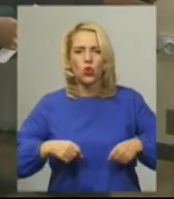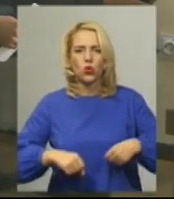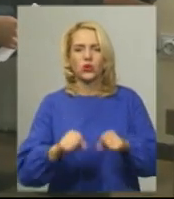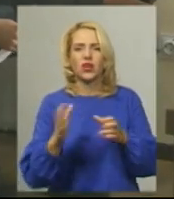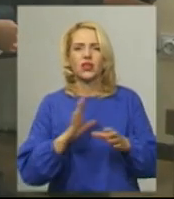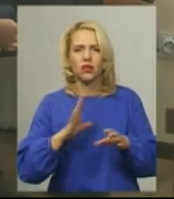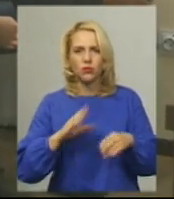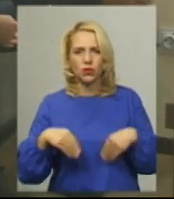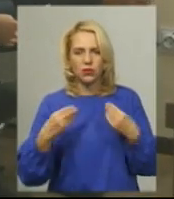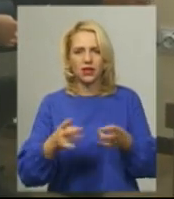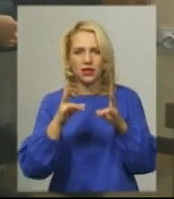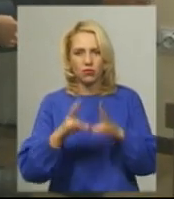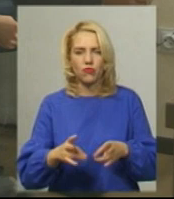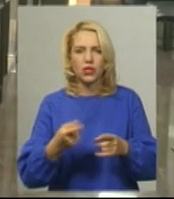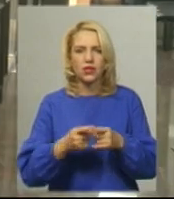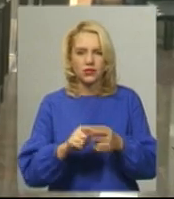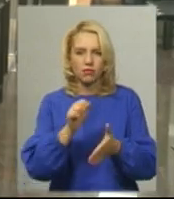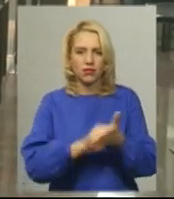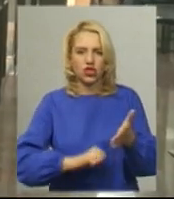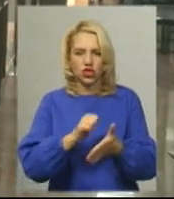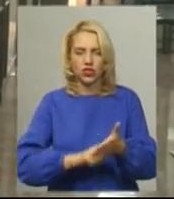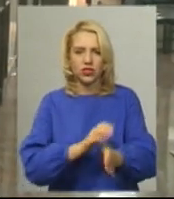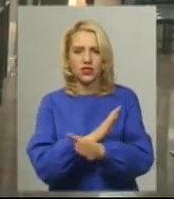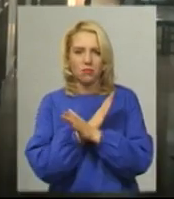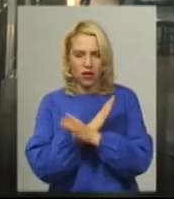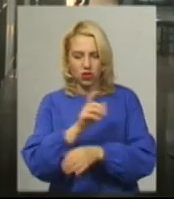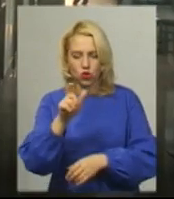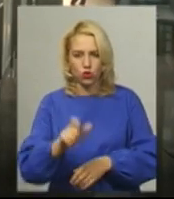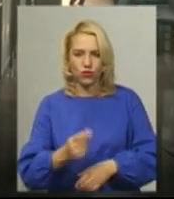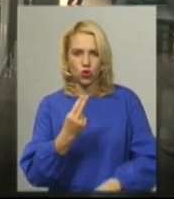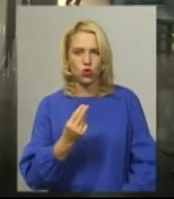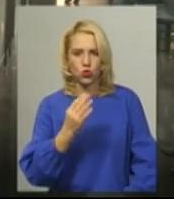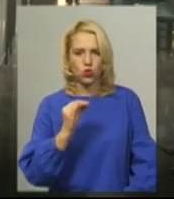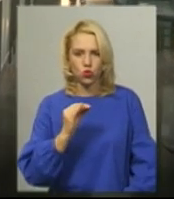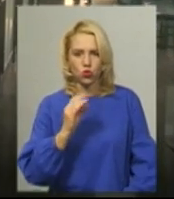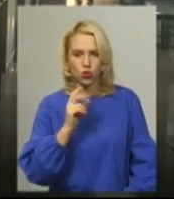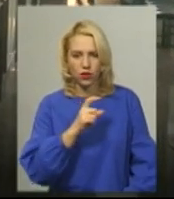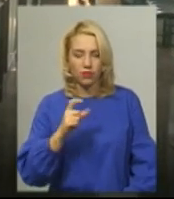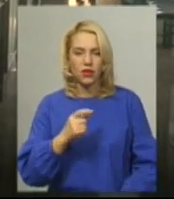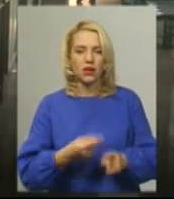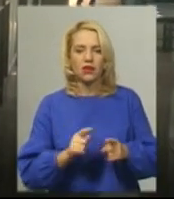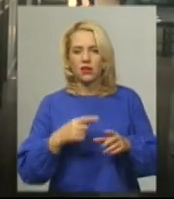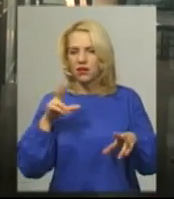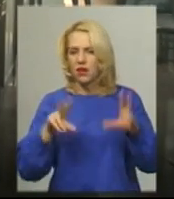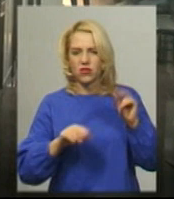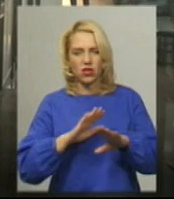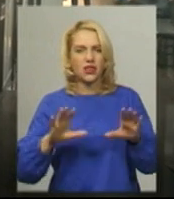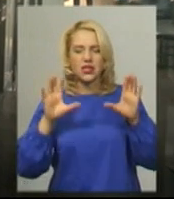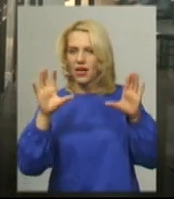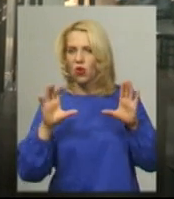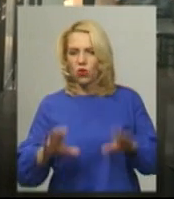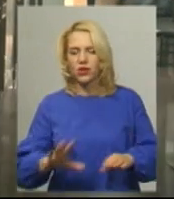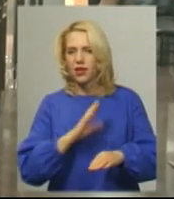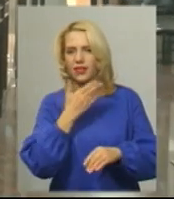травмованому, спричинили смерть чоловіка. Я вважаю, що все ж таки Лановецький суд поставив незаконний, необґрунтований вирок.